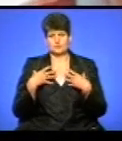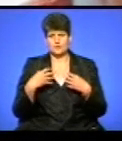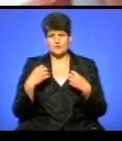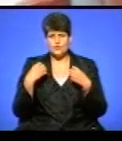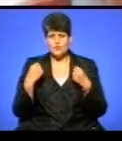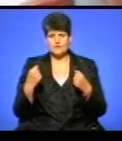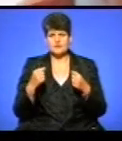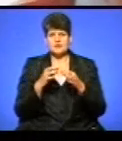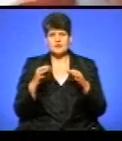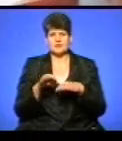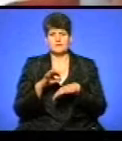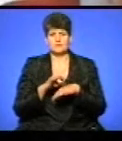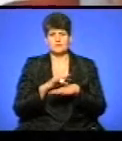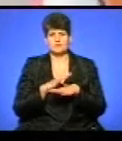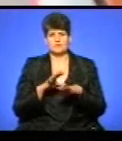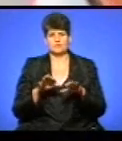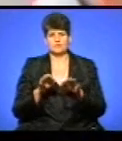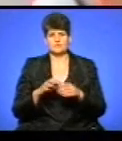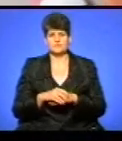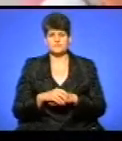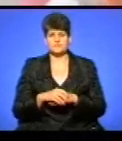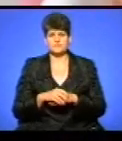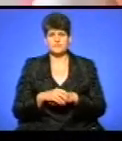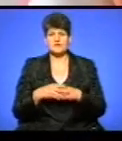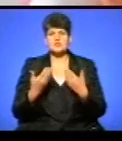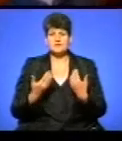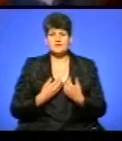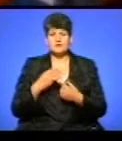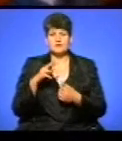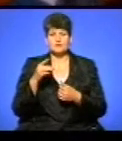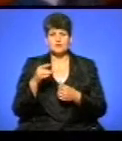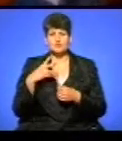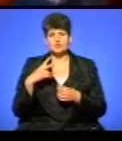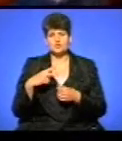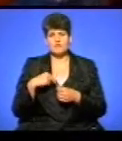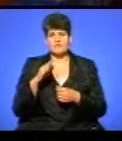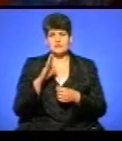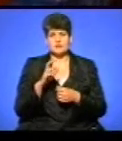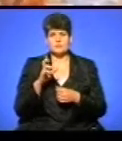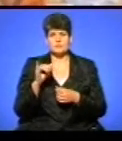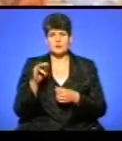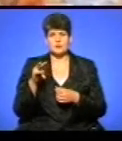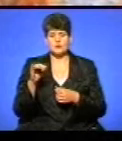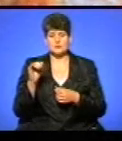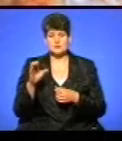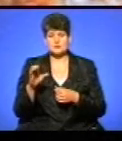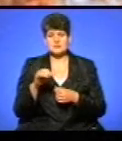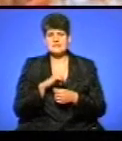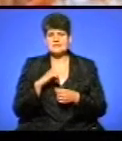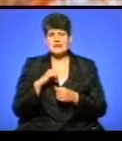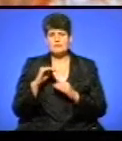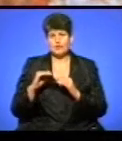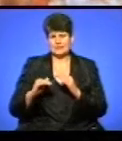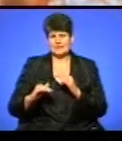ніяких вольн, і ніякихось. Живе Михайло Гавловський із донькою Валентиною Білоус. Саме дитинство